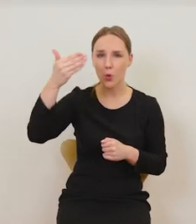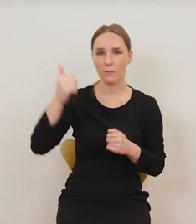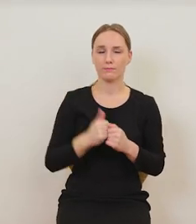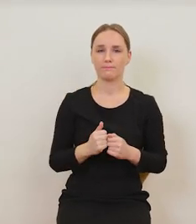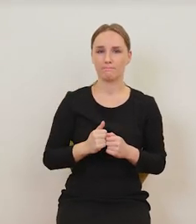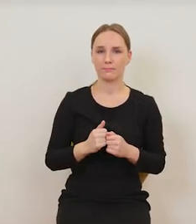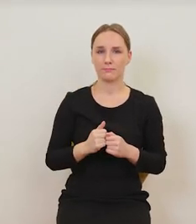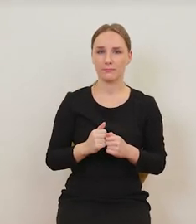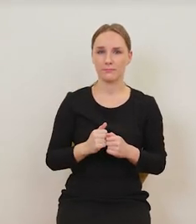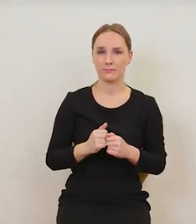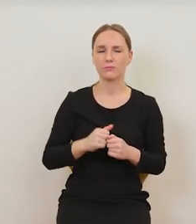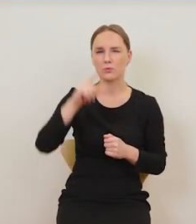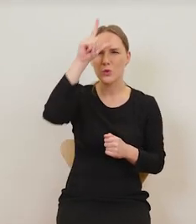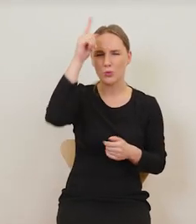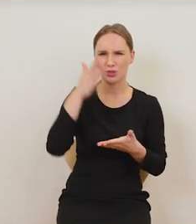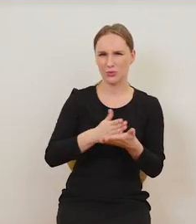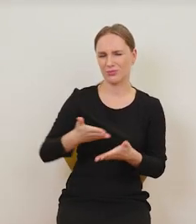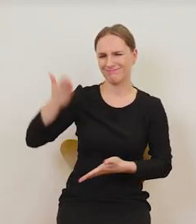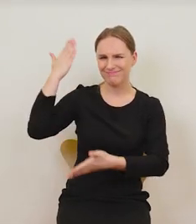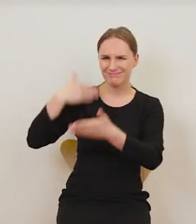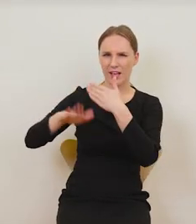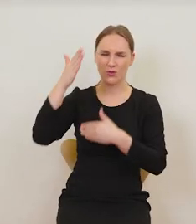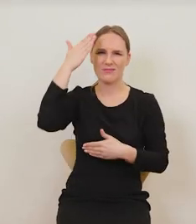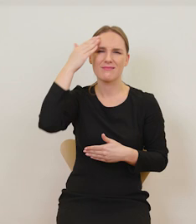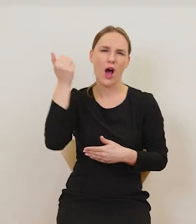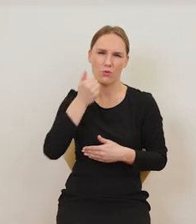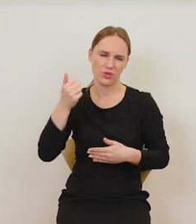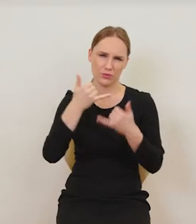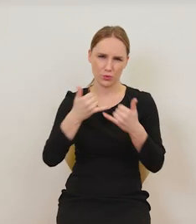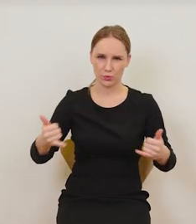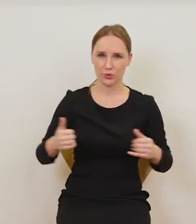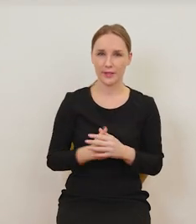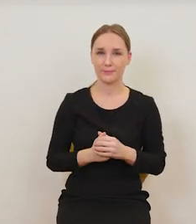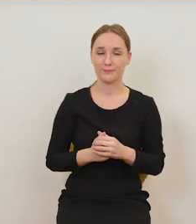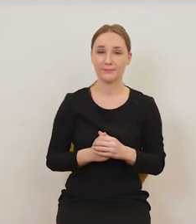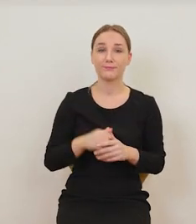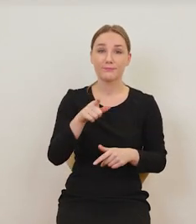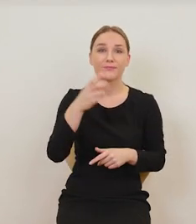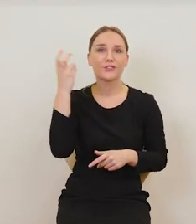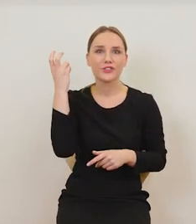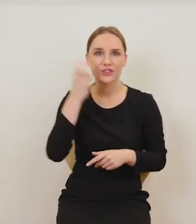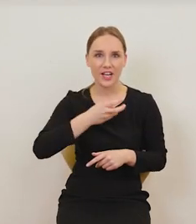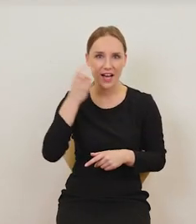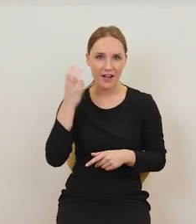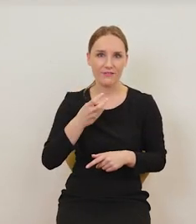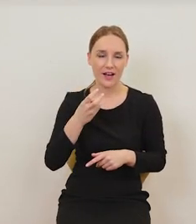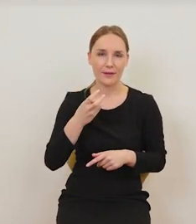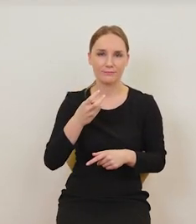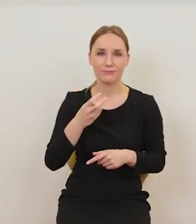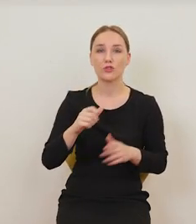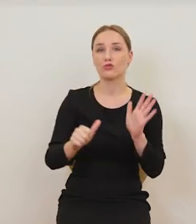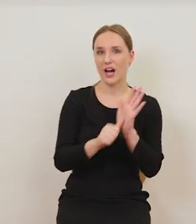ludzkości od zarania dziejów używki. Tutaj mamy bardzo ciekawą